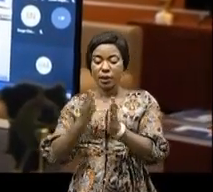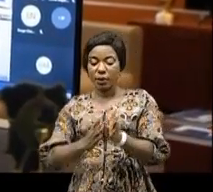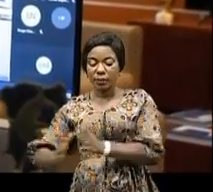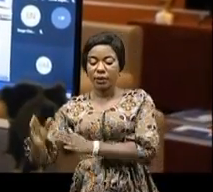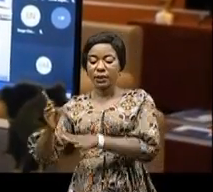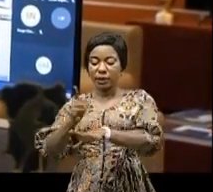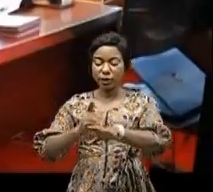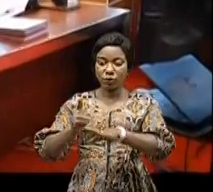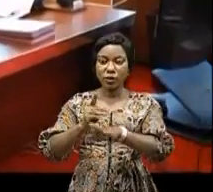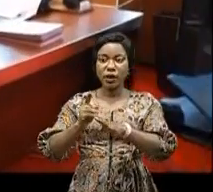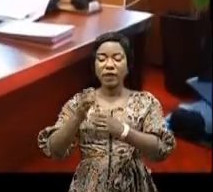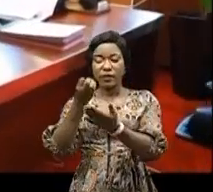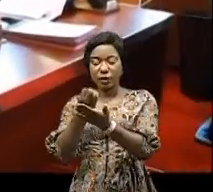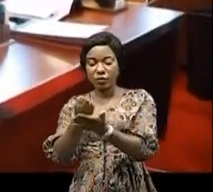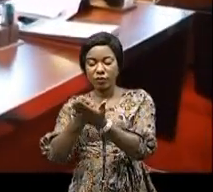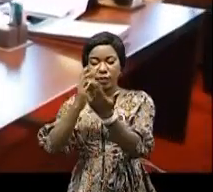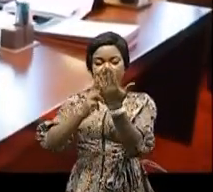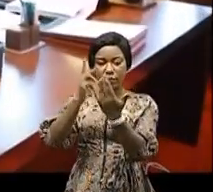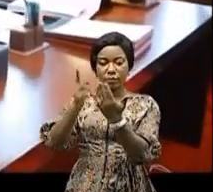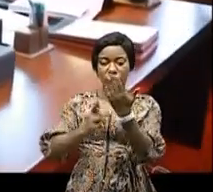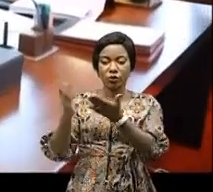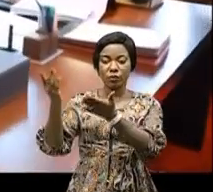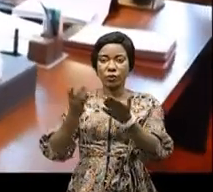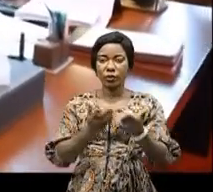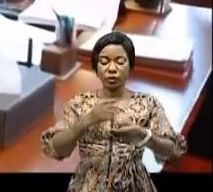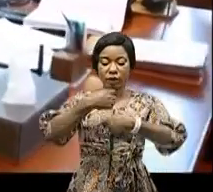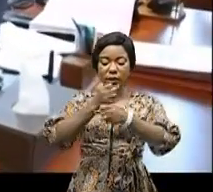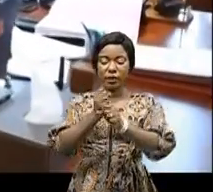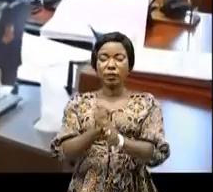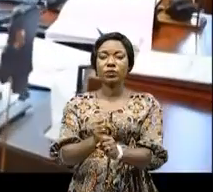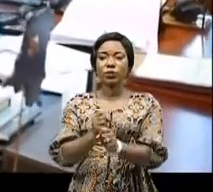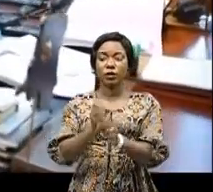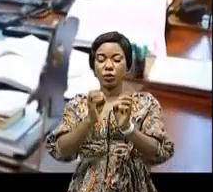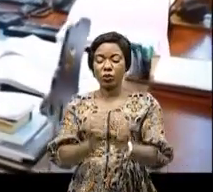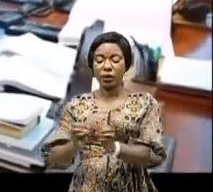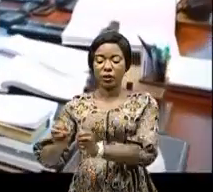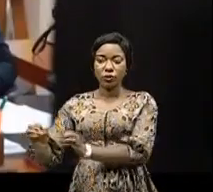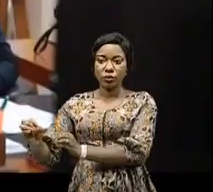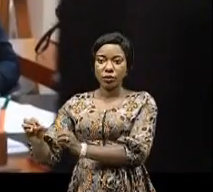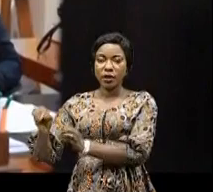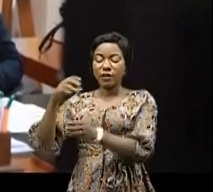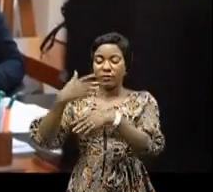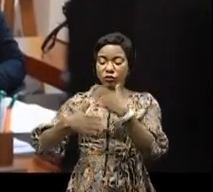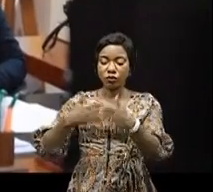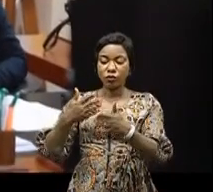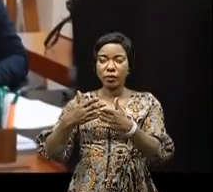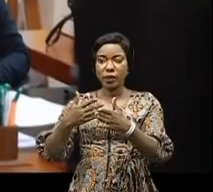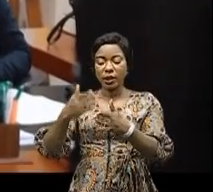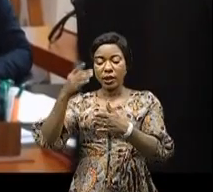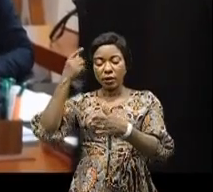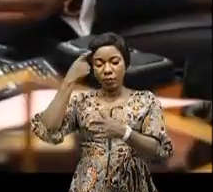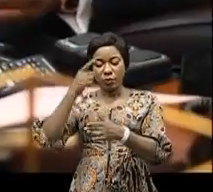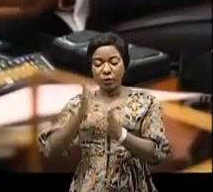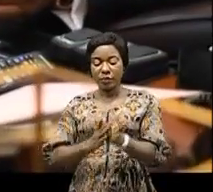également fait l'économie du projet de décret portant création, organisation et fonctionnement de l'Agence nationale de